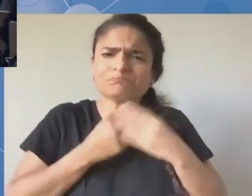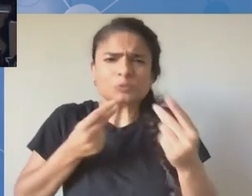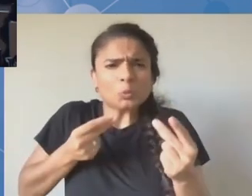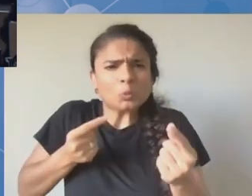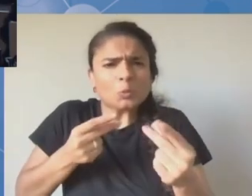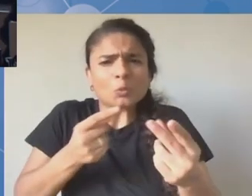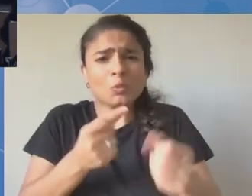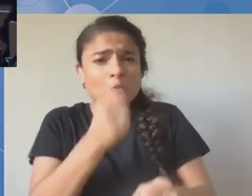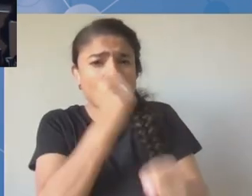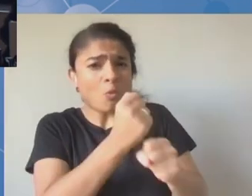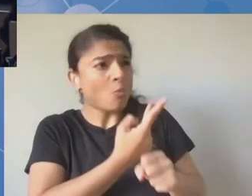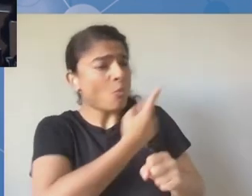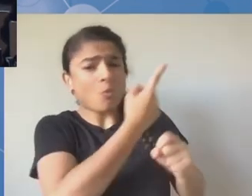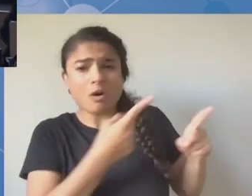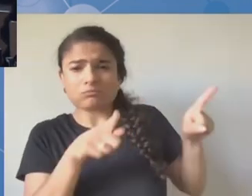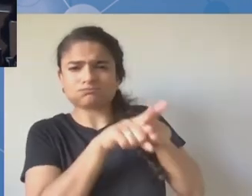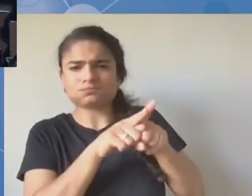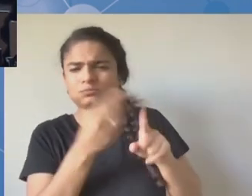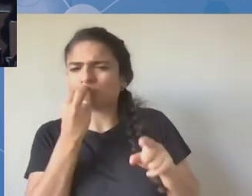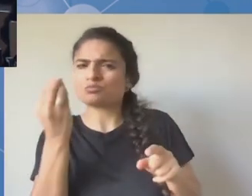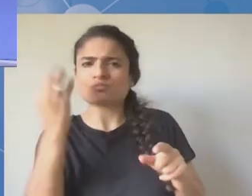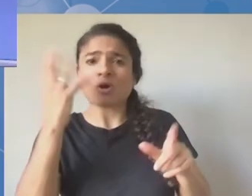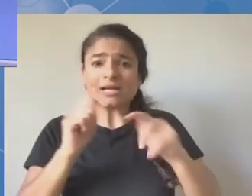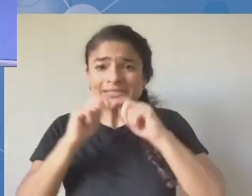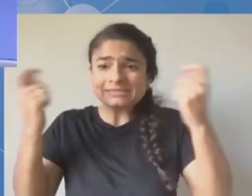współpraca z tobą i z twoim zespołem. Bardzo, bardzo dziękuję.